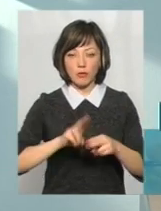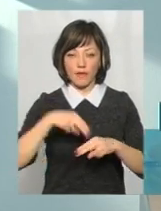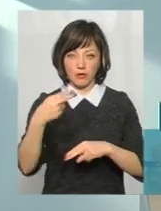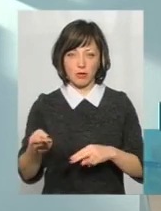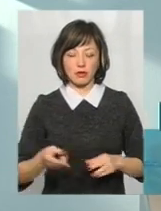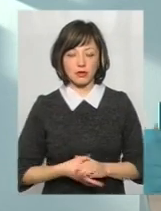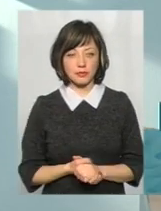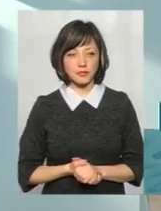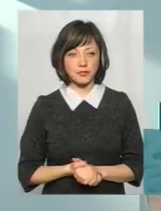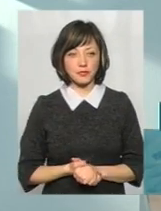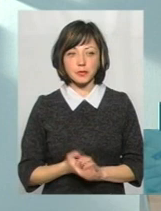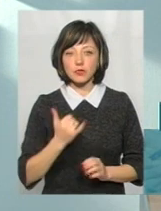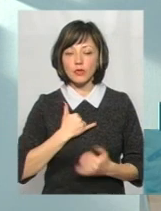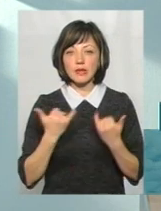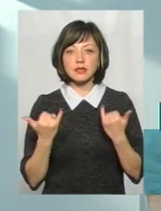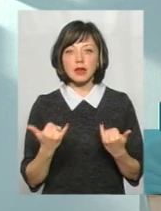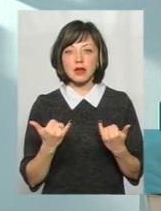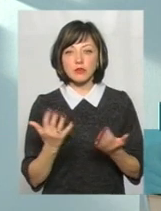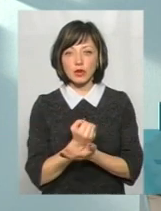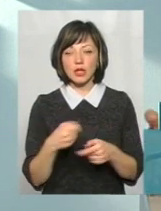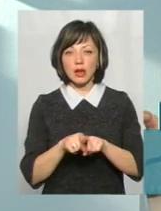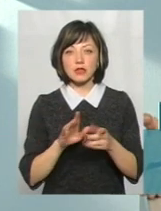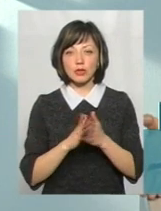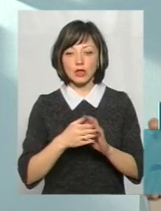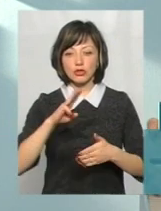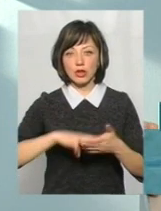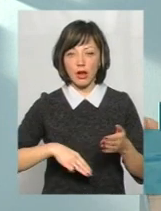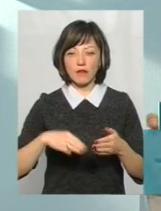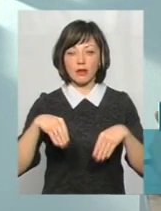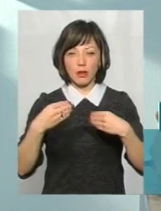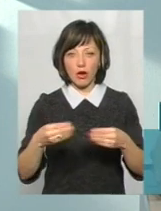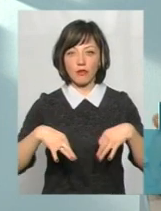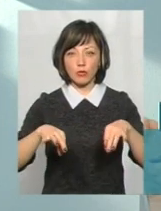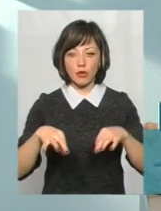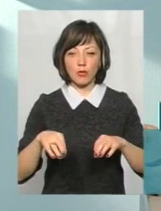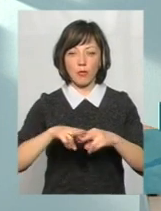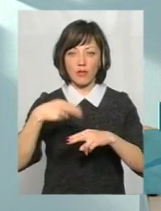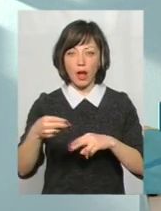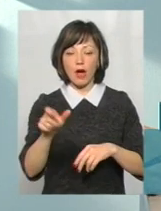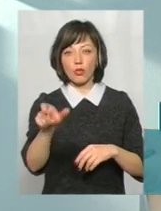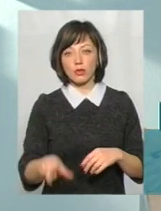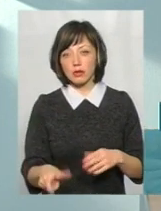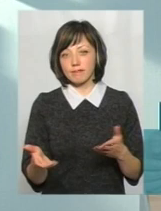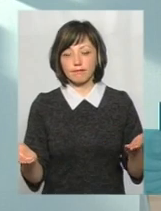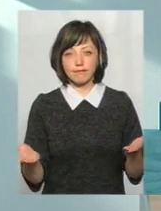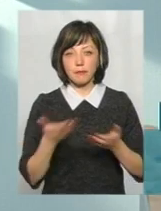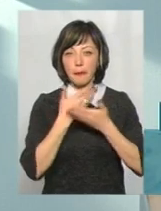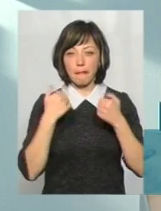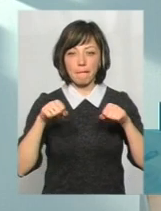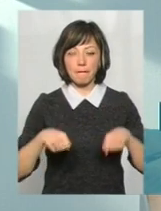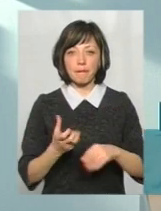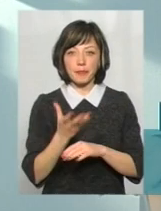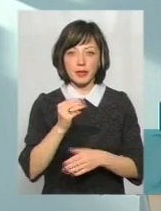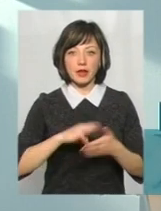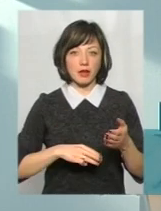автомобіль може повернутися. У нас зараз виходить така ситуація, що штраф призначають, автомобіль віддають, а людина не має змоги сплатити штраф,